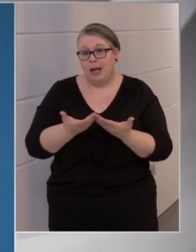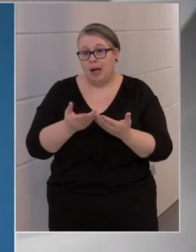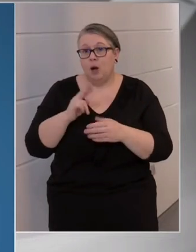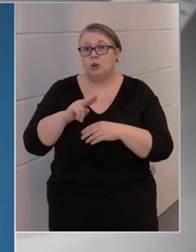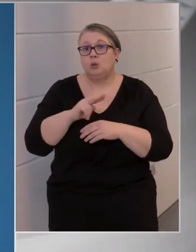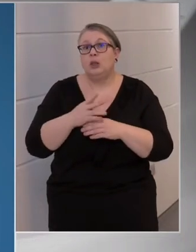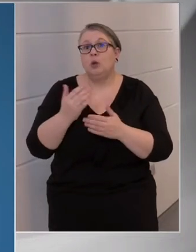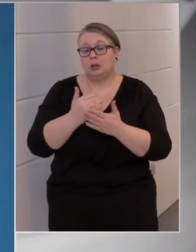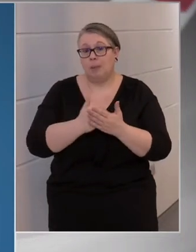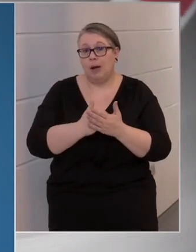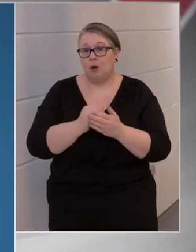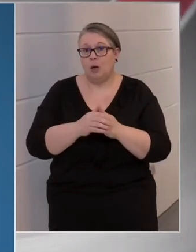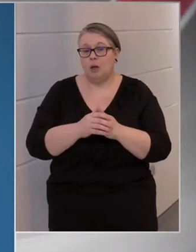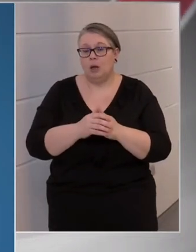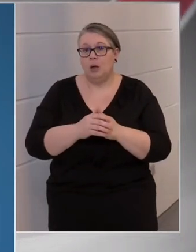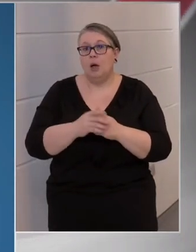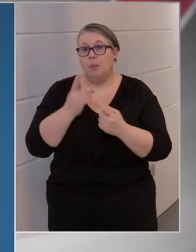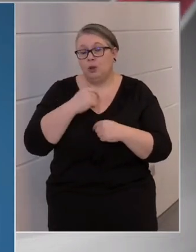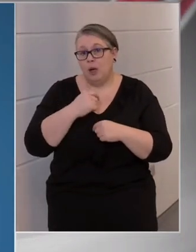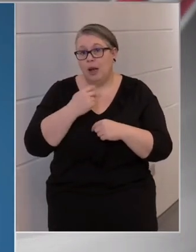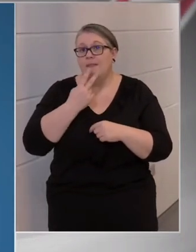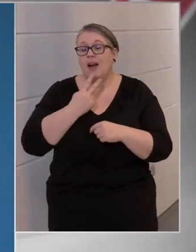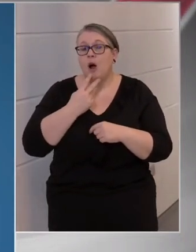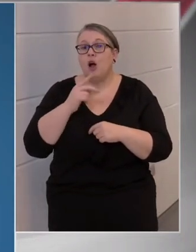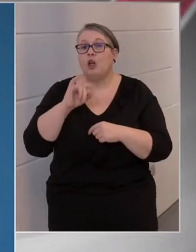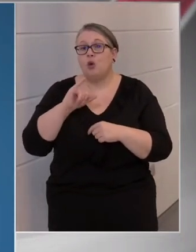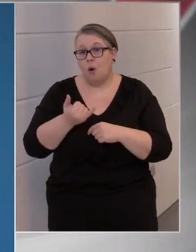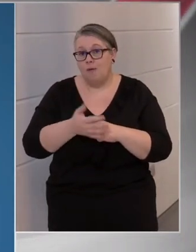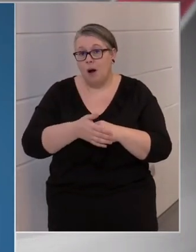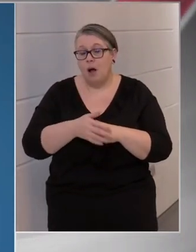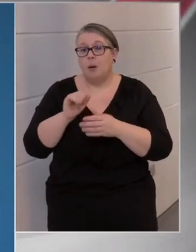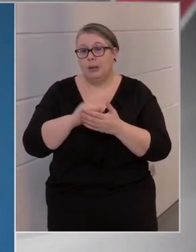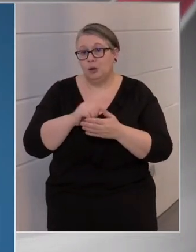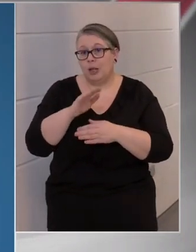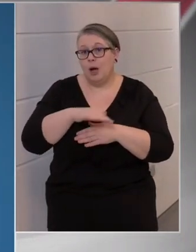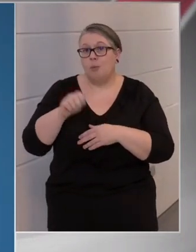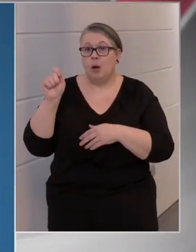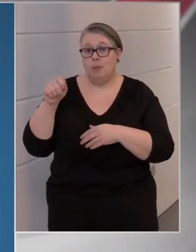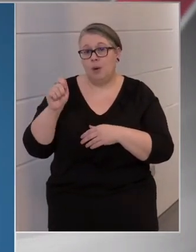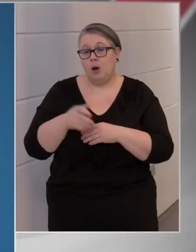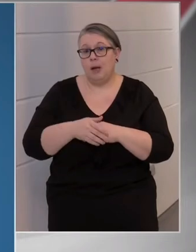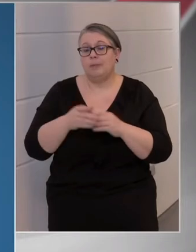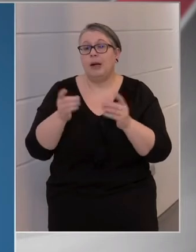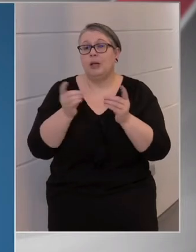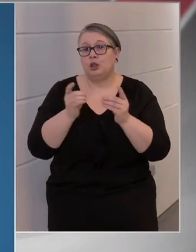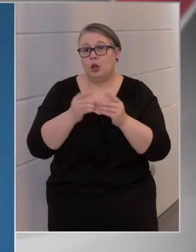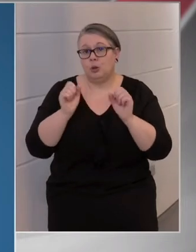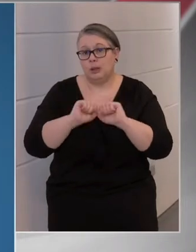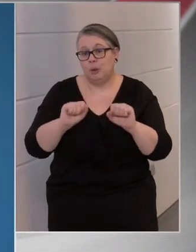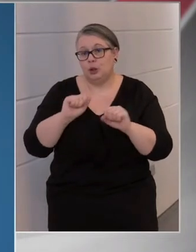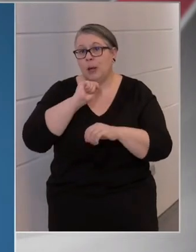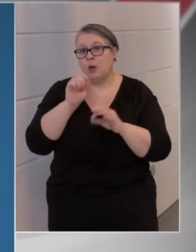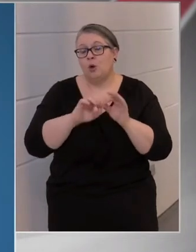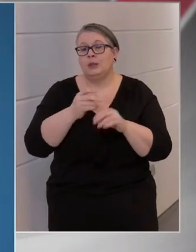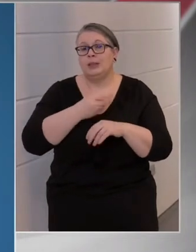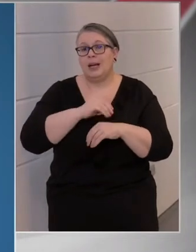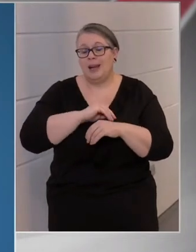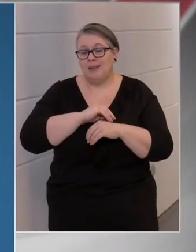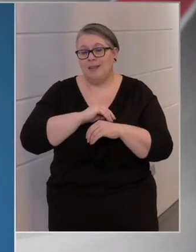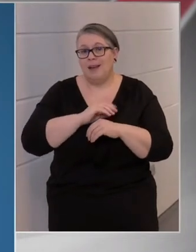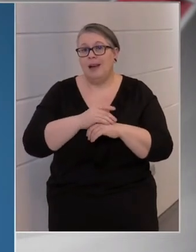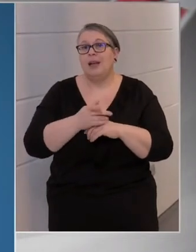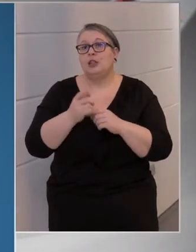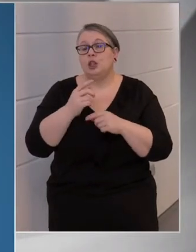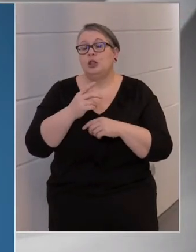uniós szabályoknak, szögeszze le Vera Jurova Cseh biztos az Európai Parlamentben a sajtószabadság Magyarországi, Lengyelországi